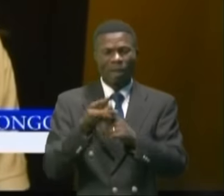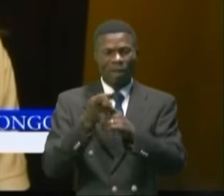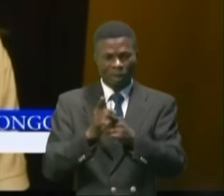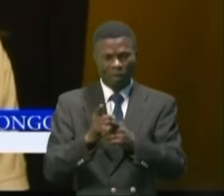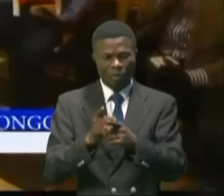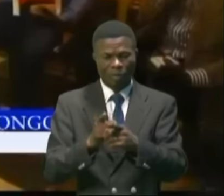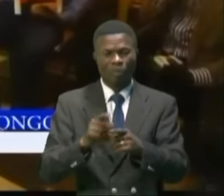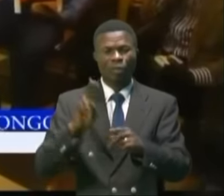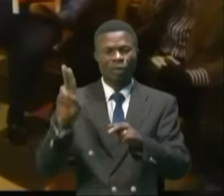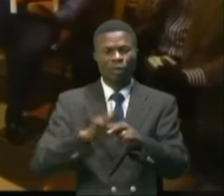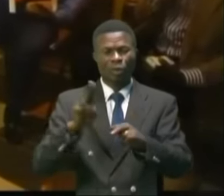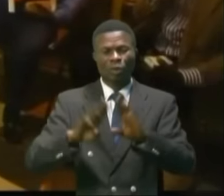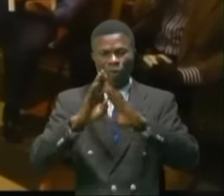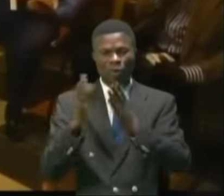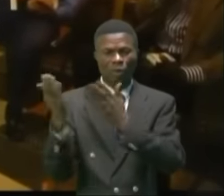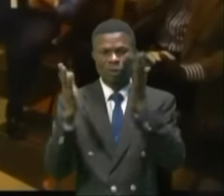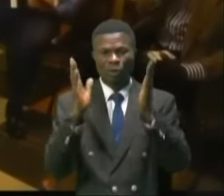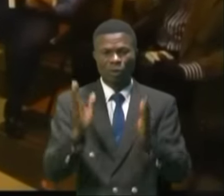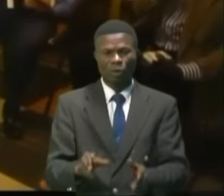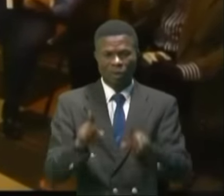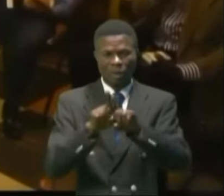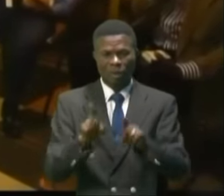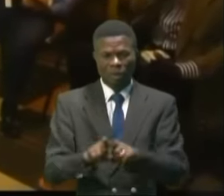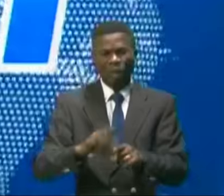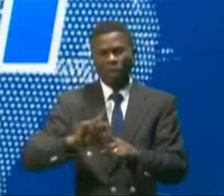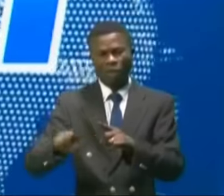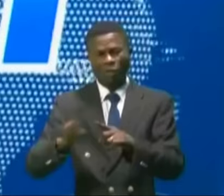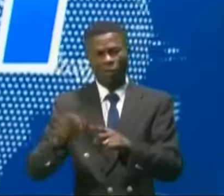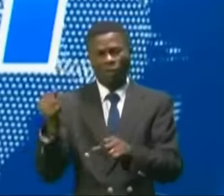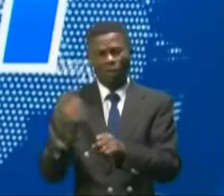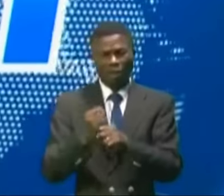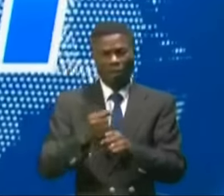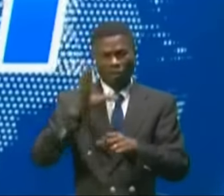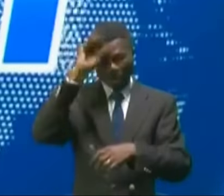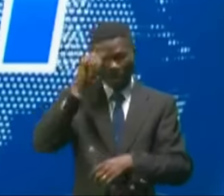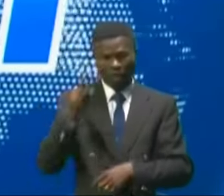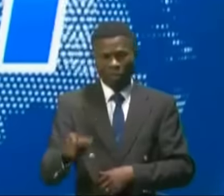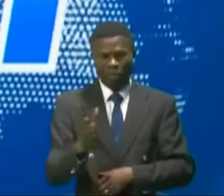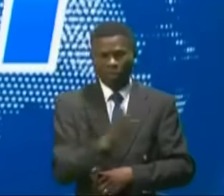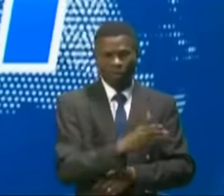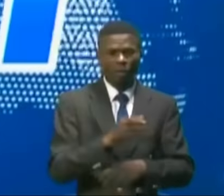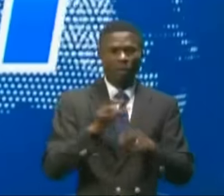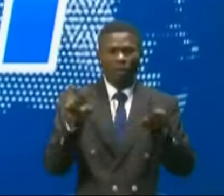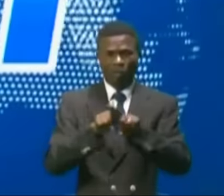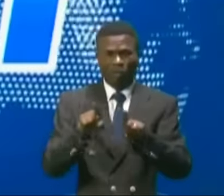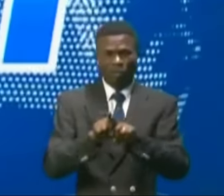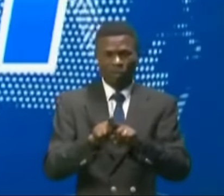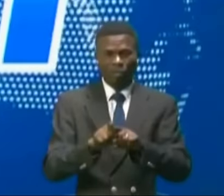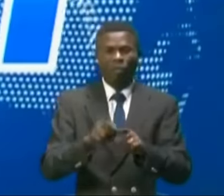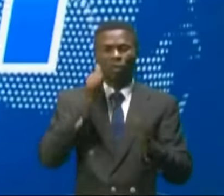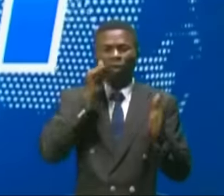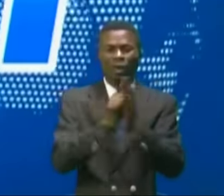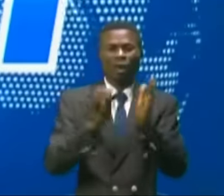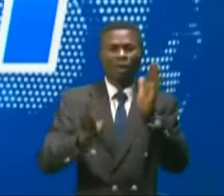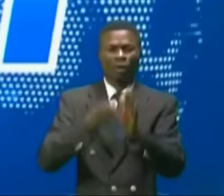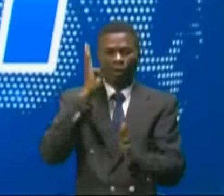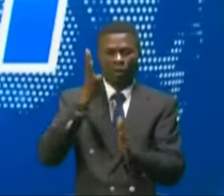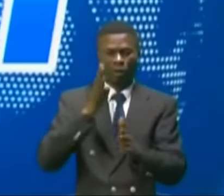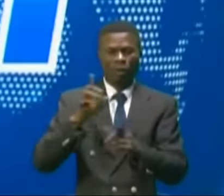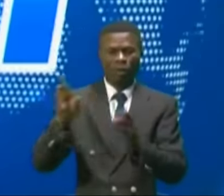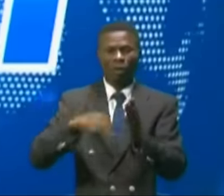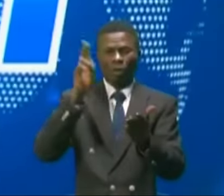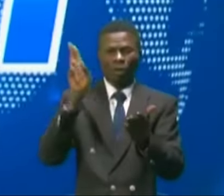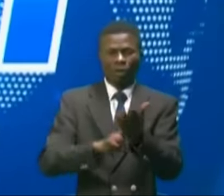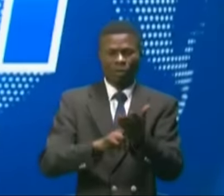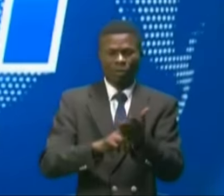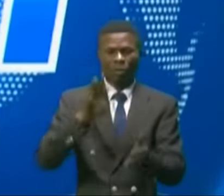des usagers du secteur de transport ainsi qu'à d'autres services. Justement, en rapport avec l'article 14 du protocole